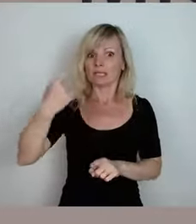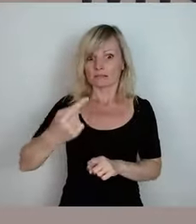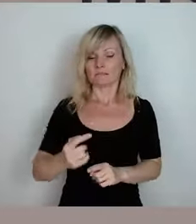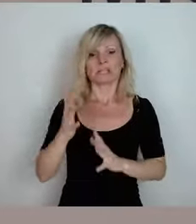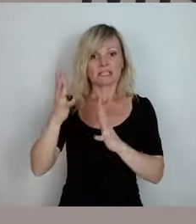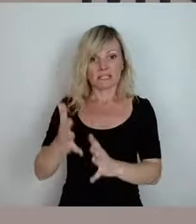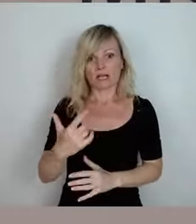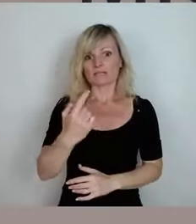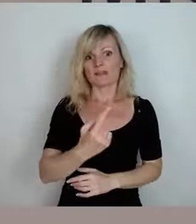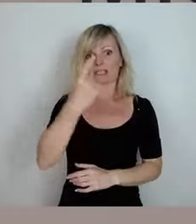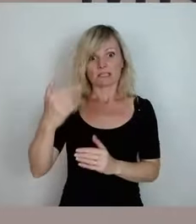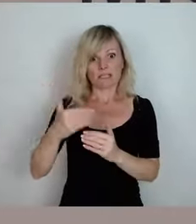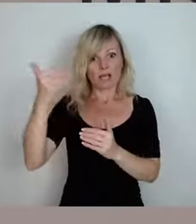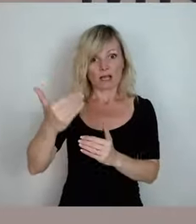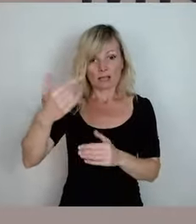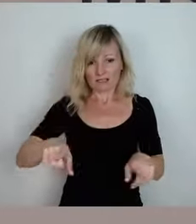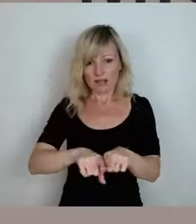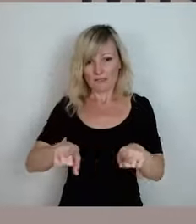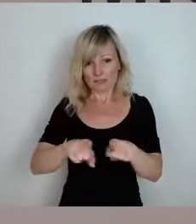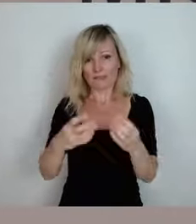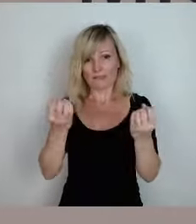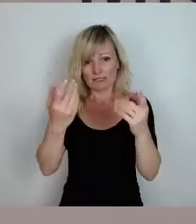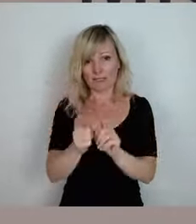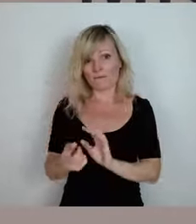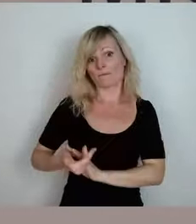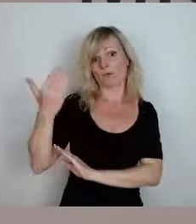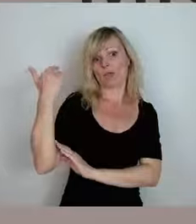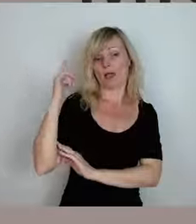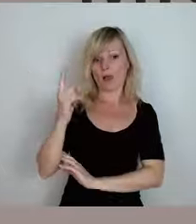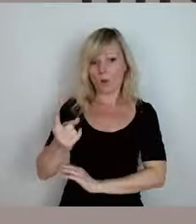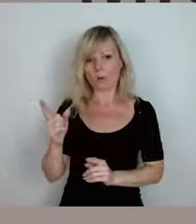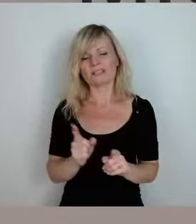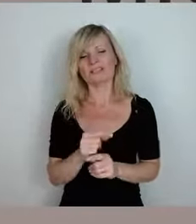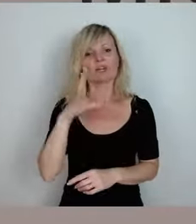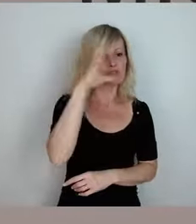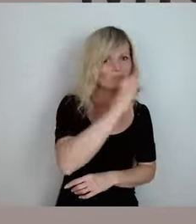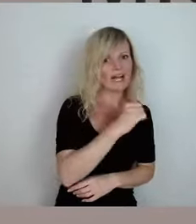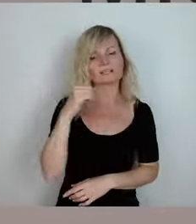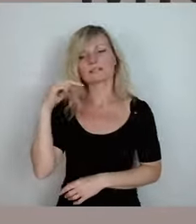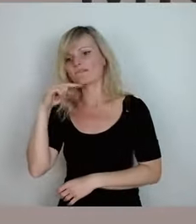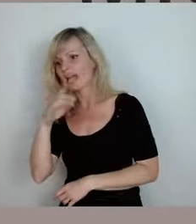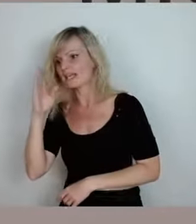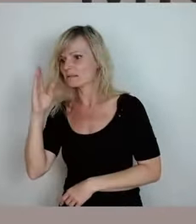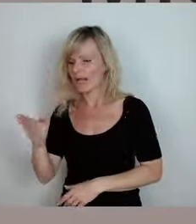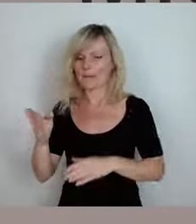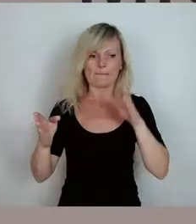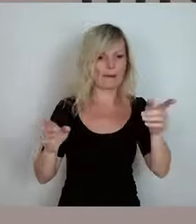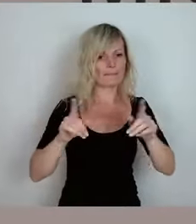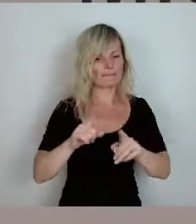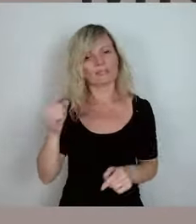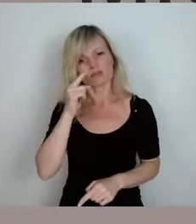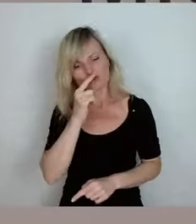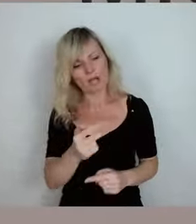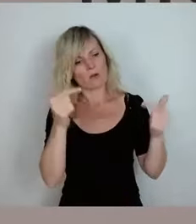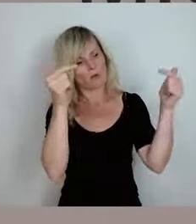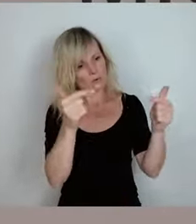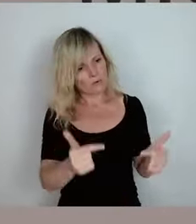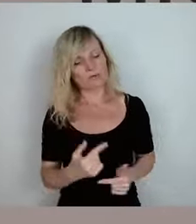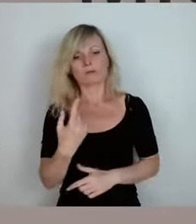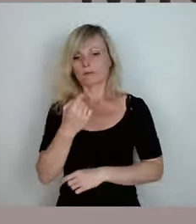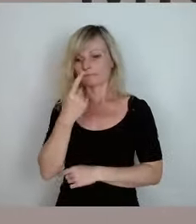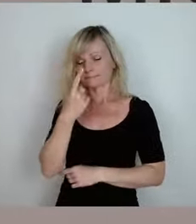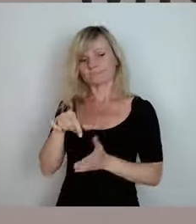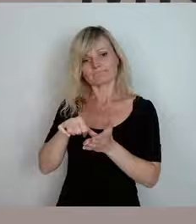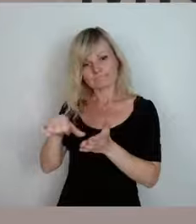Das gab es auch. Und deswegen, auch da wieder nicht schwarz, nicht weiß, wir müssen uns darum kümmern, wir müssen in den Hochwasserschutz investieren,